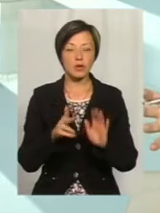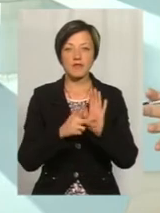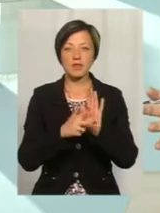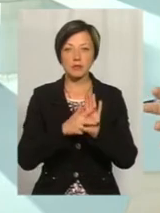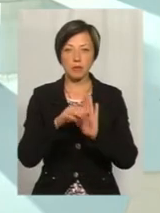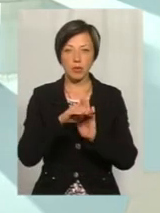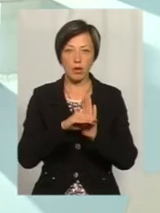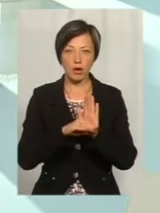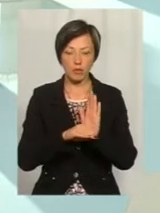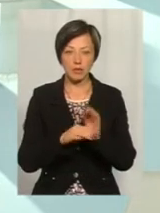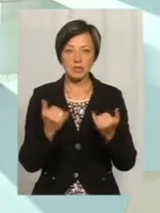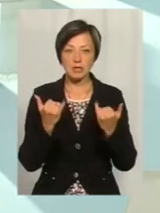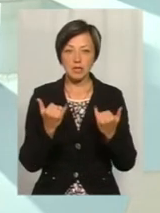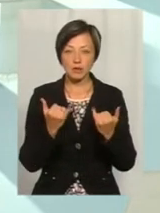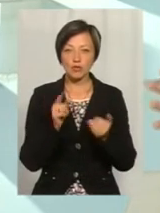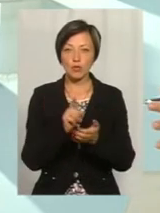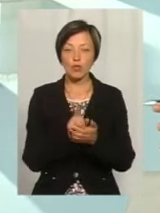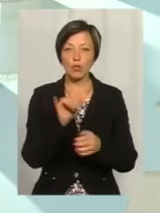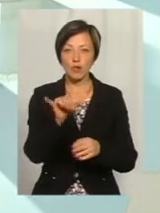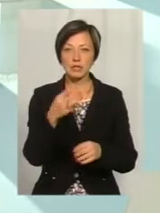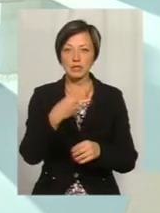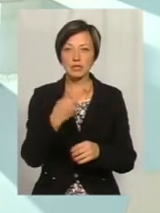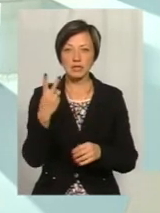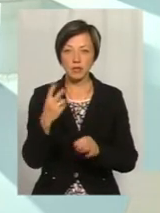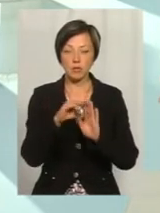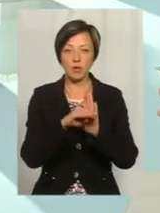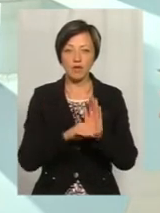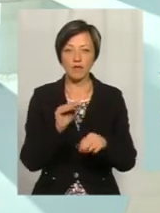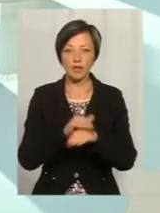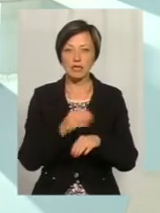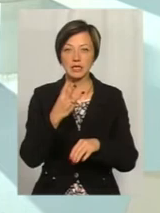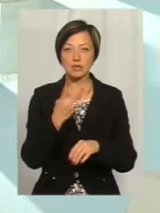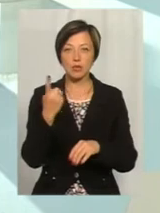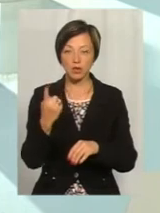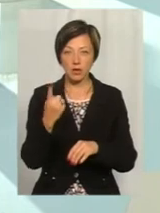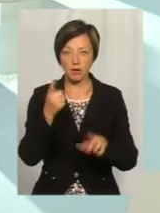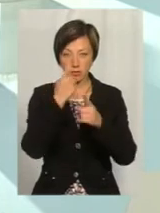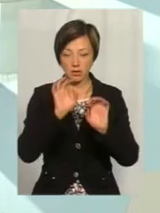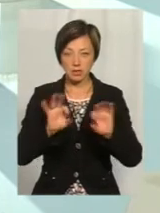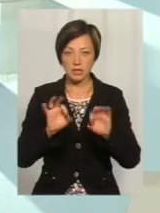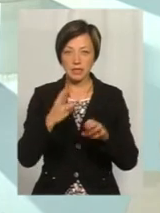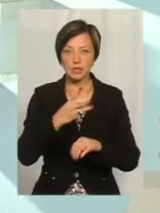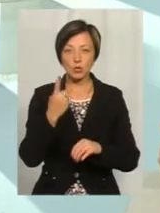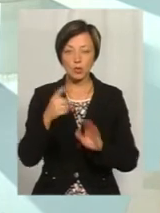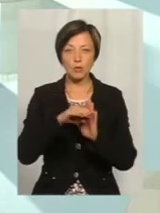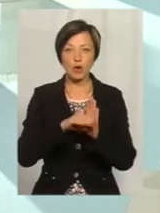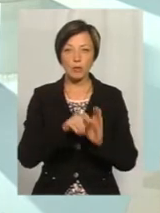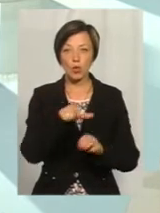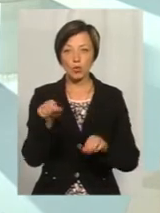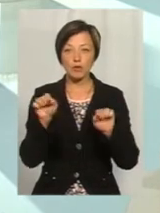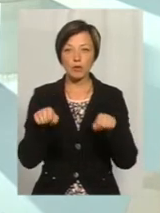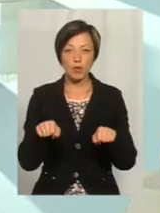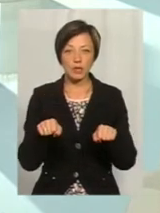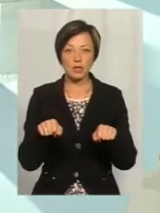програм. Тобто, зараз має бути у вас 32 програми, ну, фактично, транслюється 31. З 31 програми люди могли